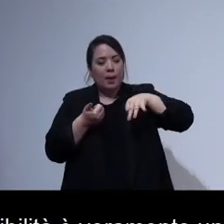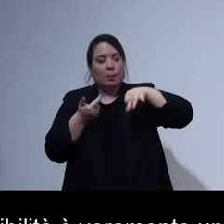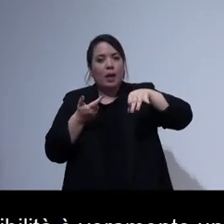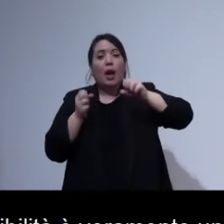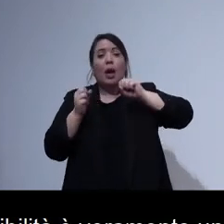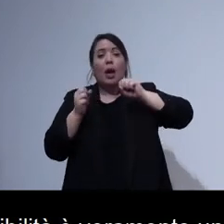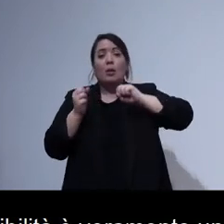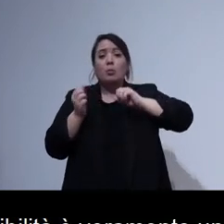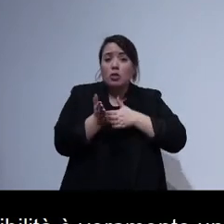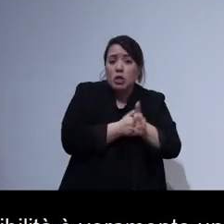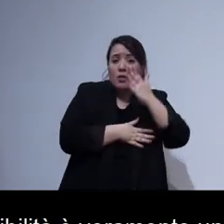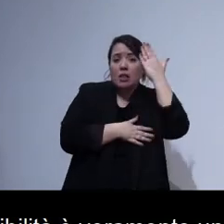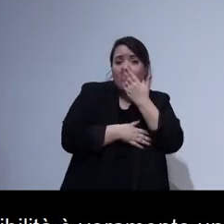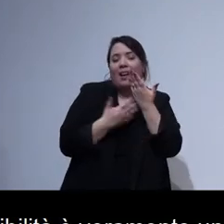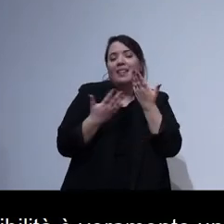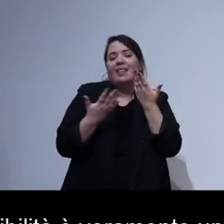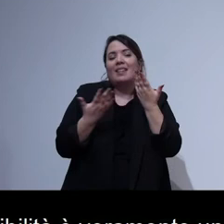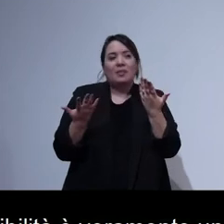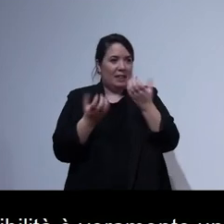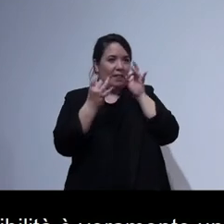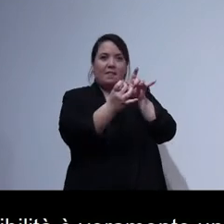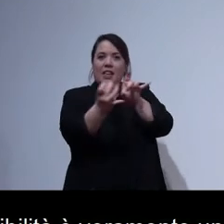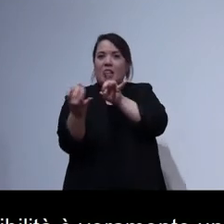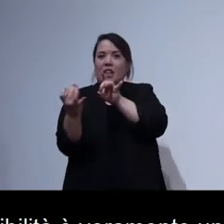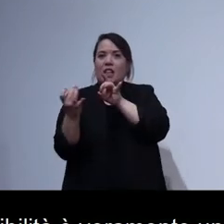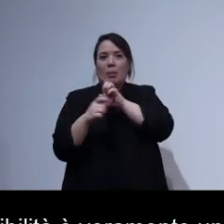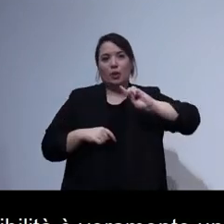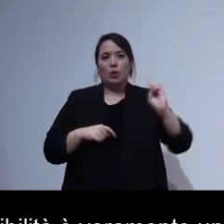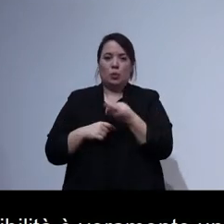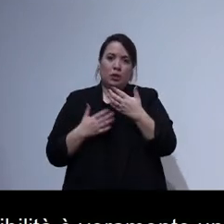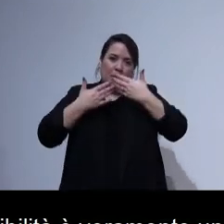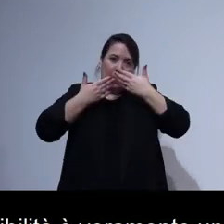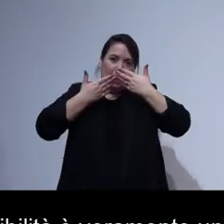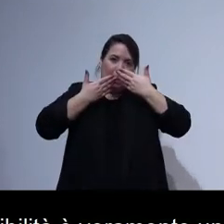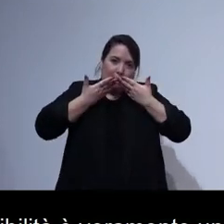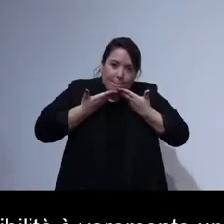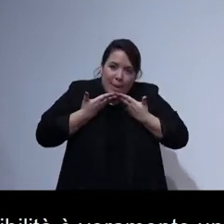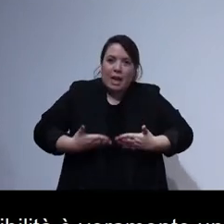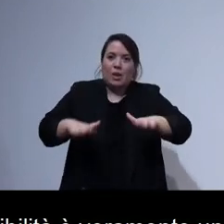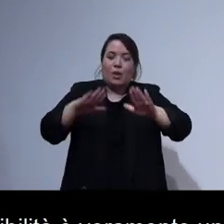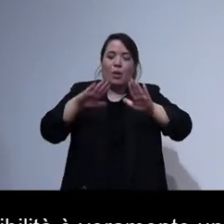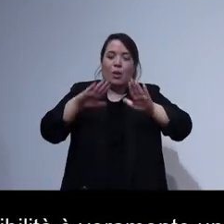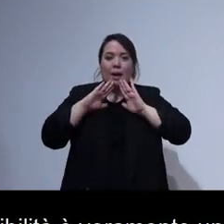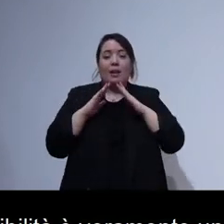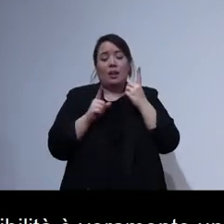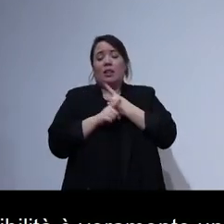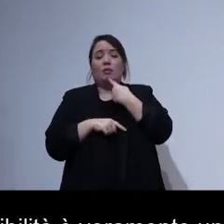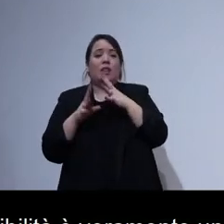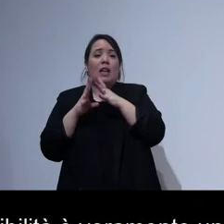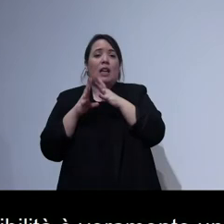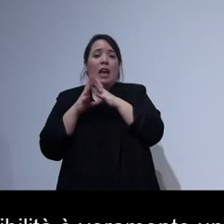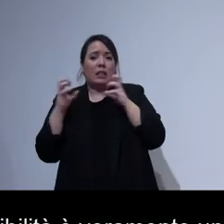tutti i feedback sono benvenuti devo dire che perlomeno l'azienda dove lavoro fa tanti